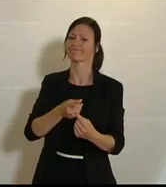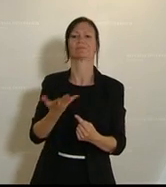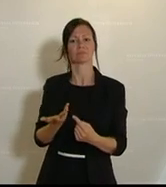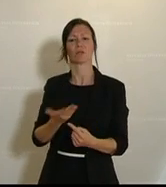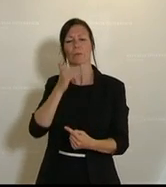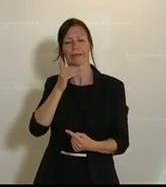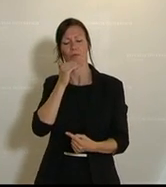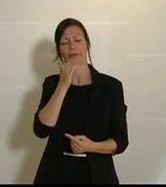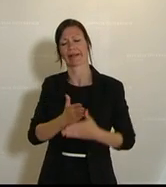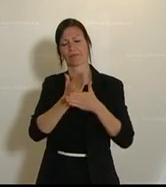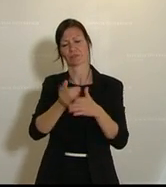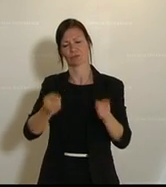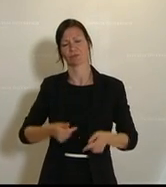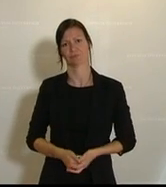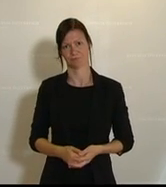ausreichendem Maß zu helfen.